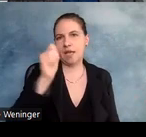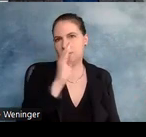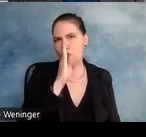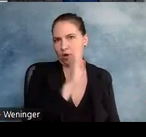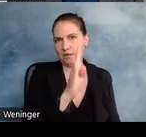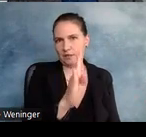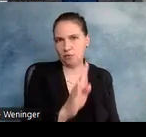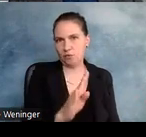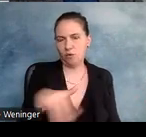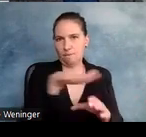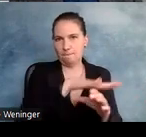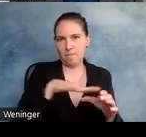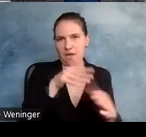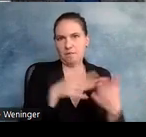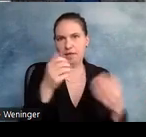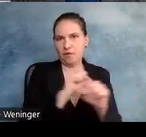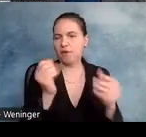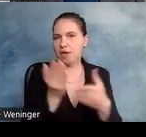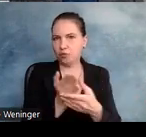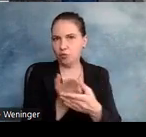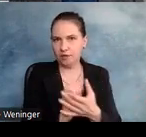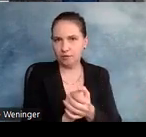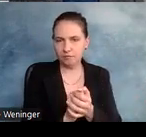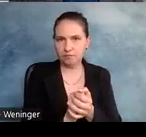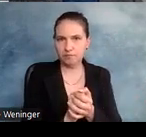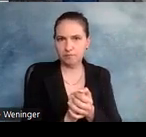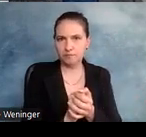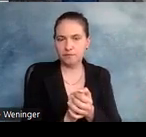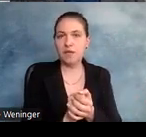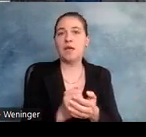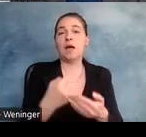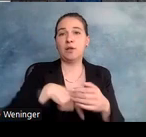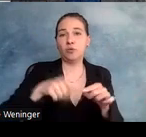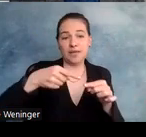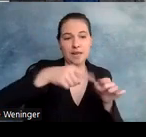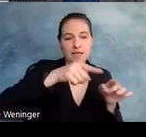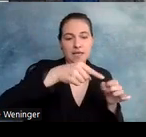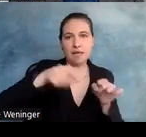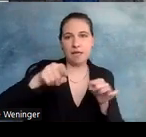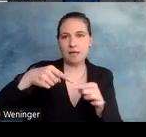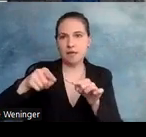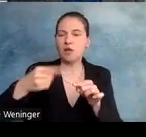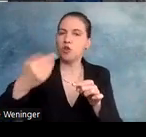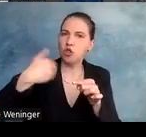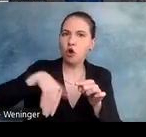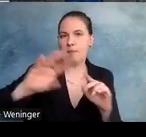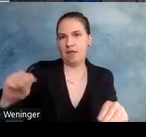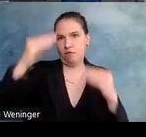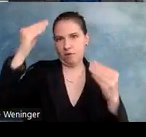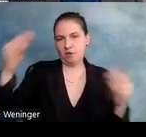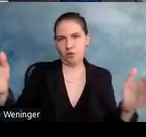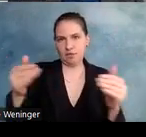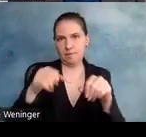bekommt im Bereich barrierefreie Dokumente und dann aber über diese Links dann noch auch vertiefende Informationen bekommt,